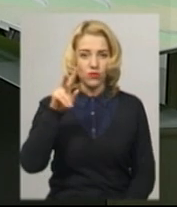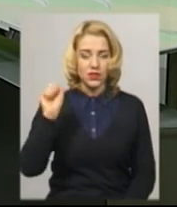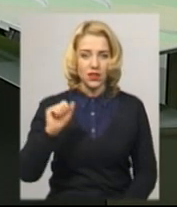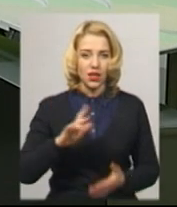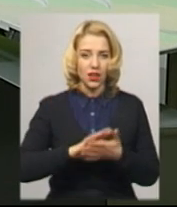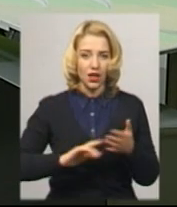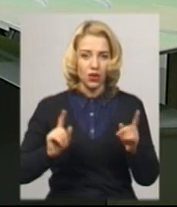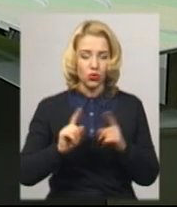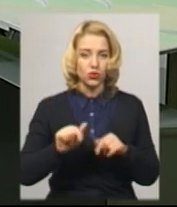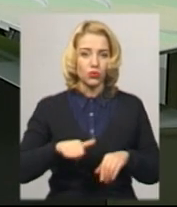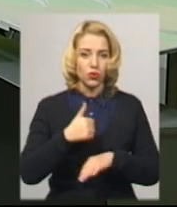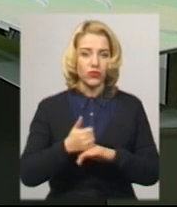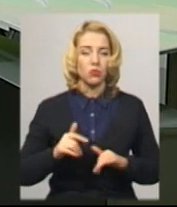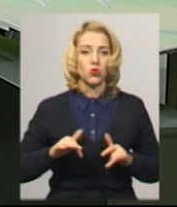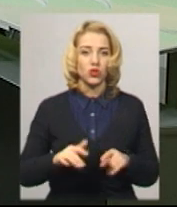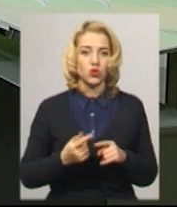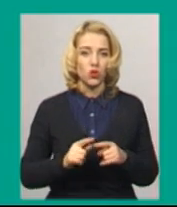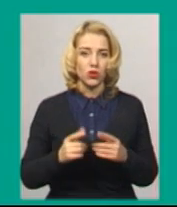Далі коротко про головні події сьогодні.